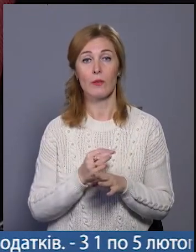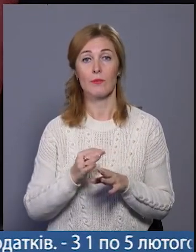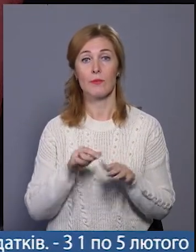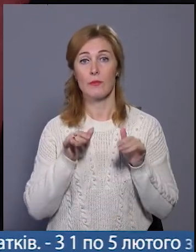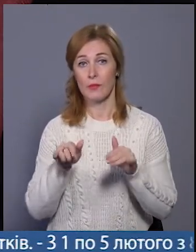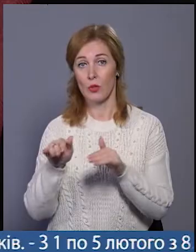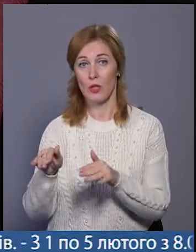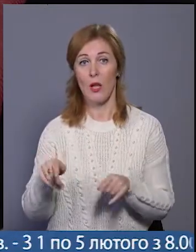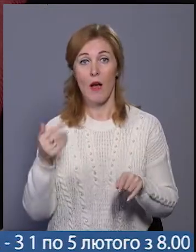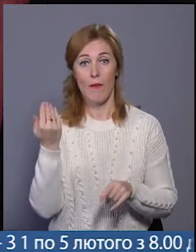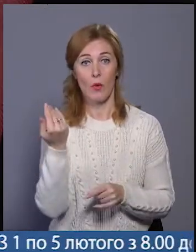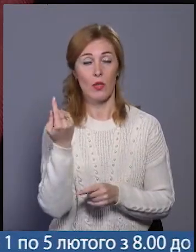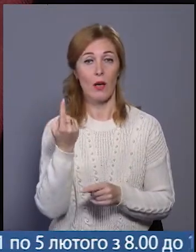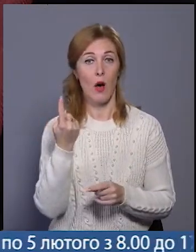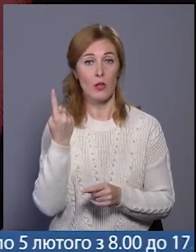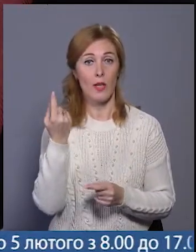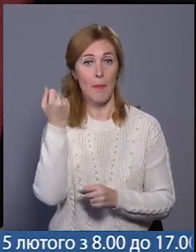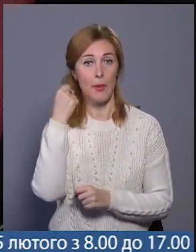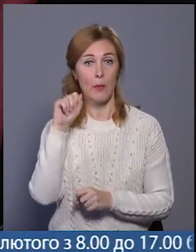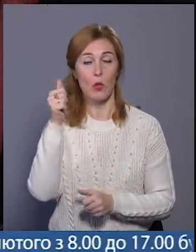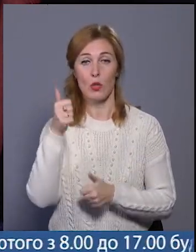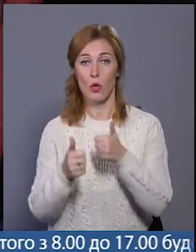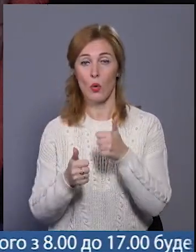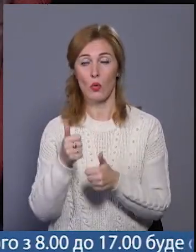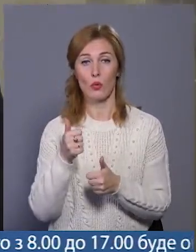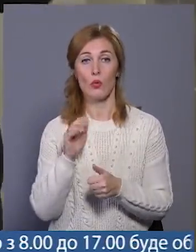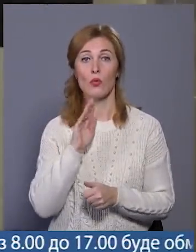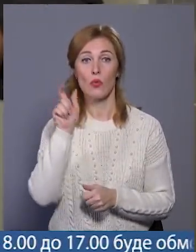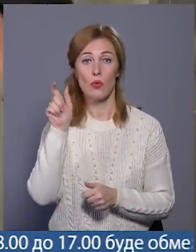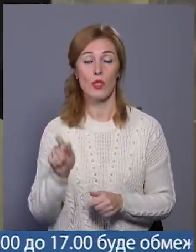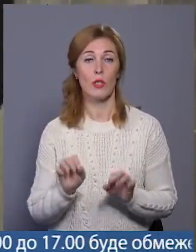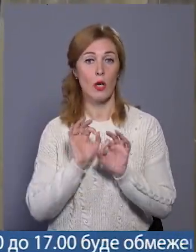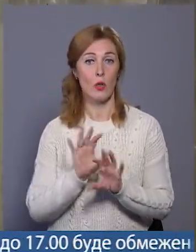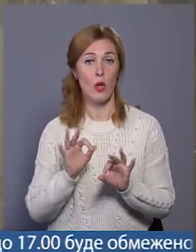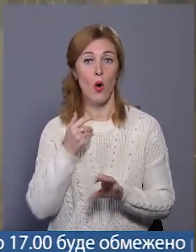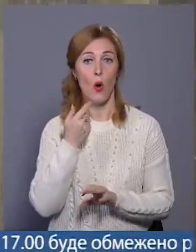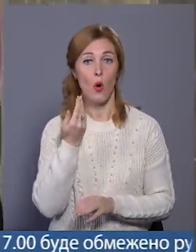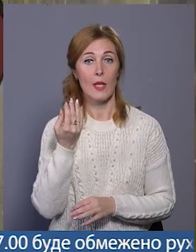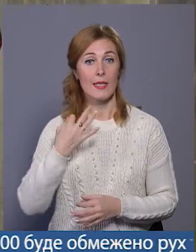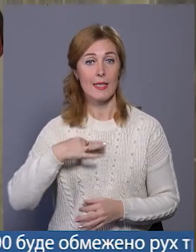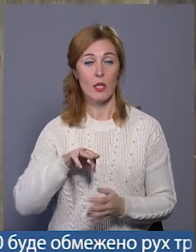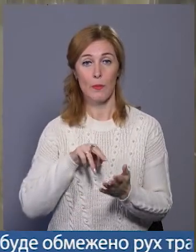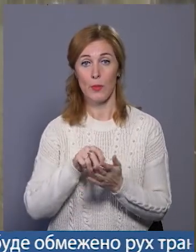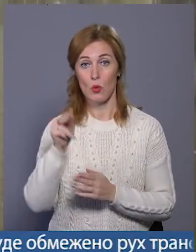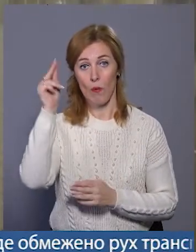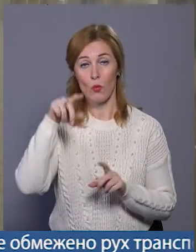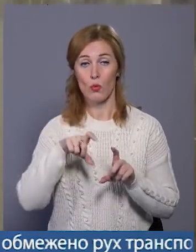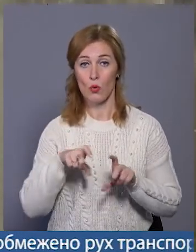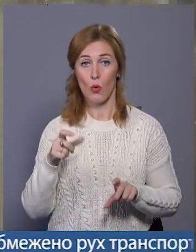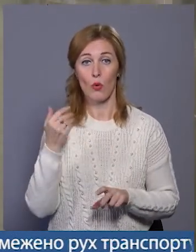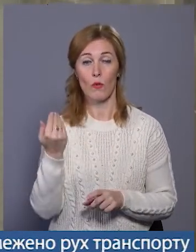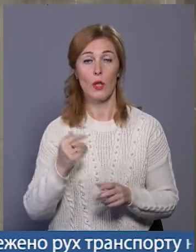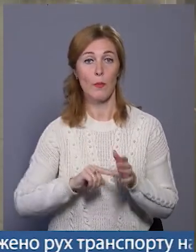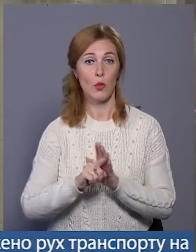Бабко. Вона стала однією із переможниць конкурсу стартапів. Жінка зізнається, коли син пішов у школу, вона почала хвилюватися, бо ж